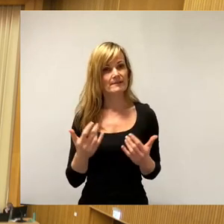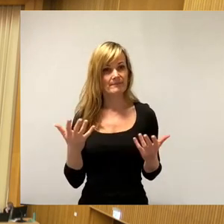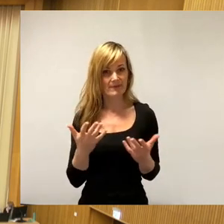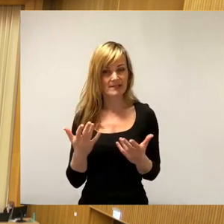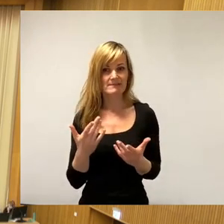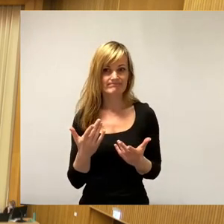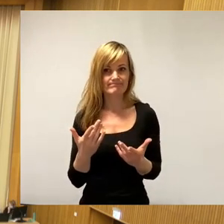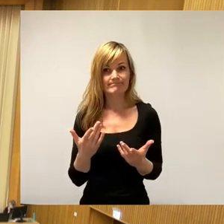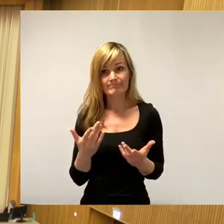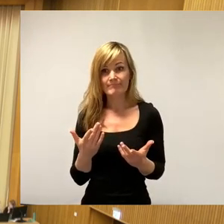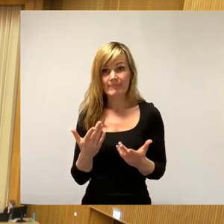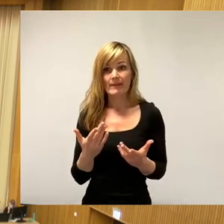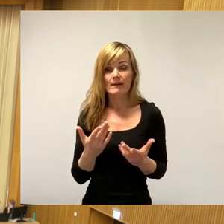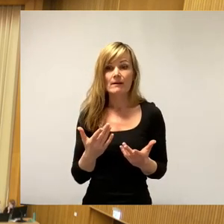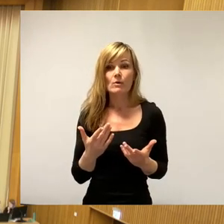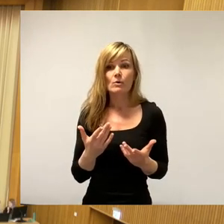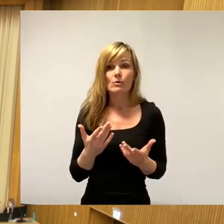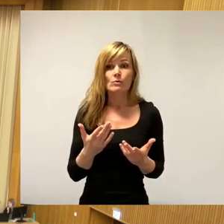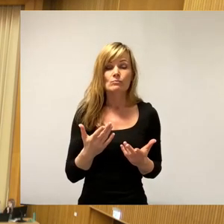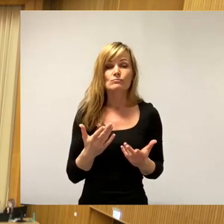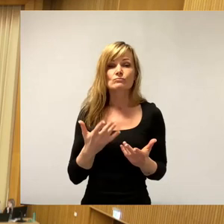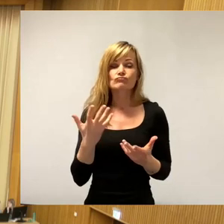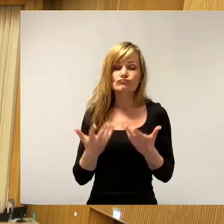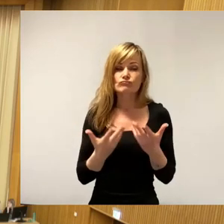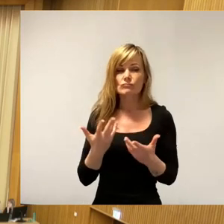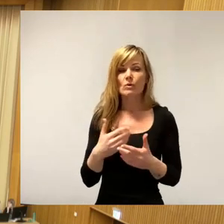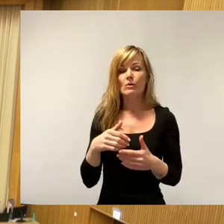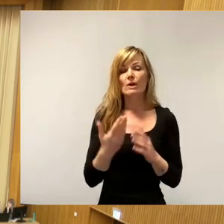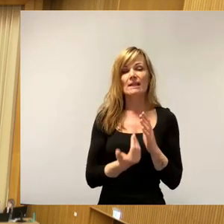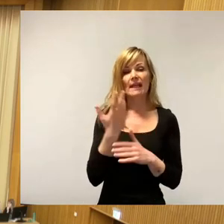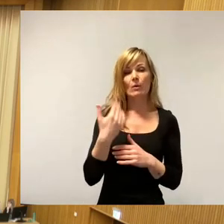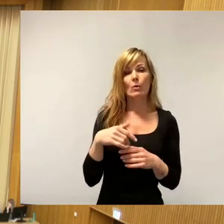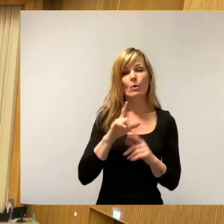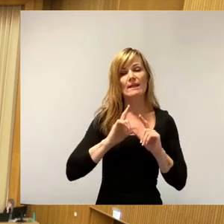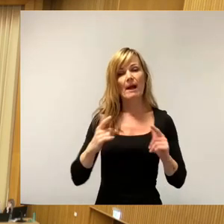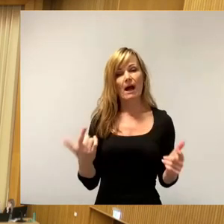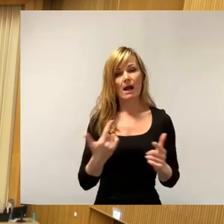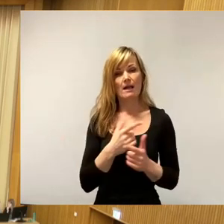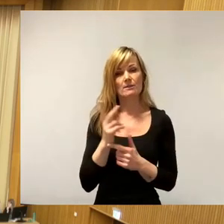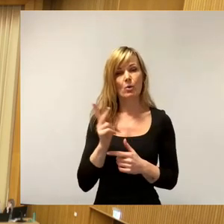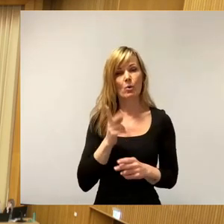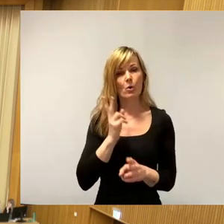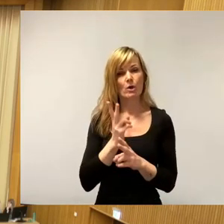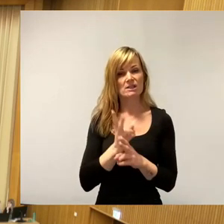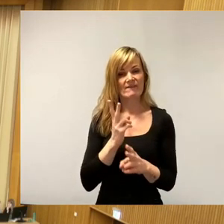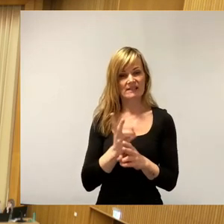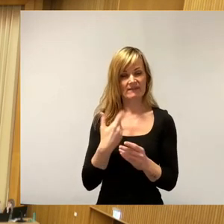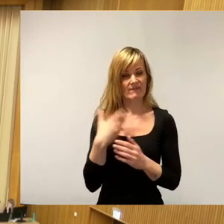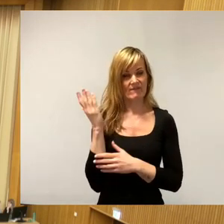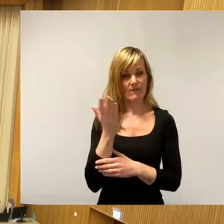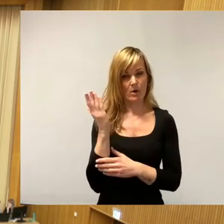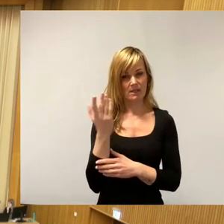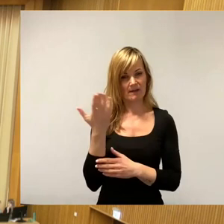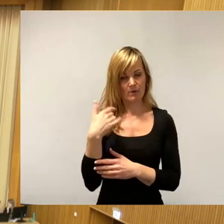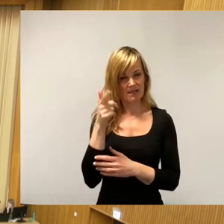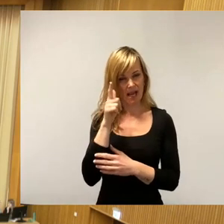wohltemperiert, konservativ-neoliberalen Vortrag des Herrn Latsinski gehört. Natürlich auch mit dem in diesen